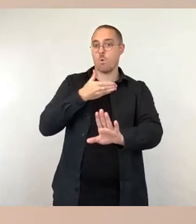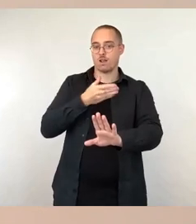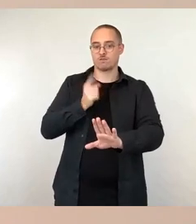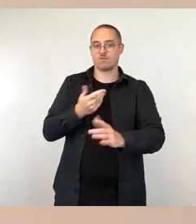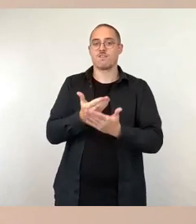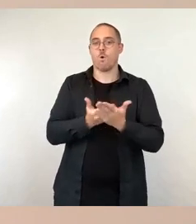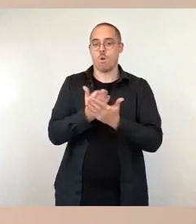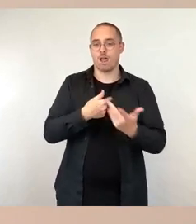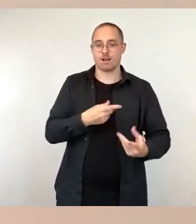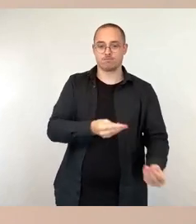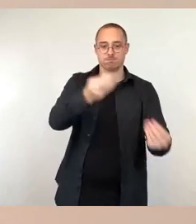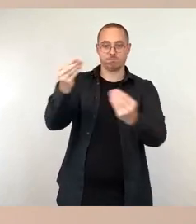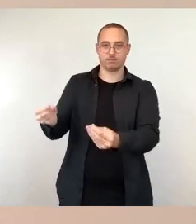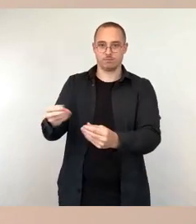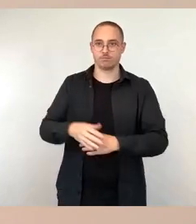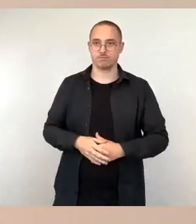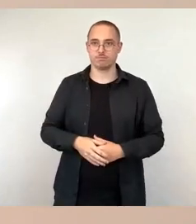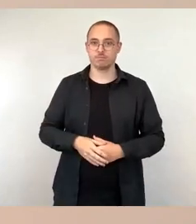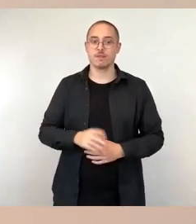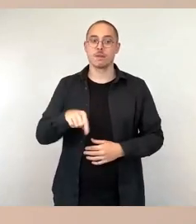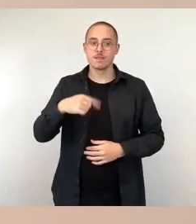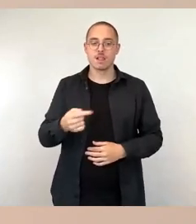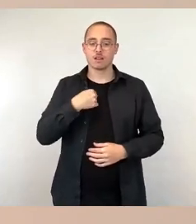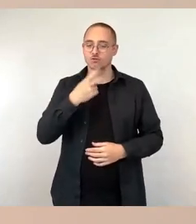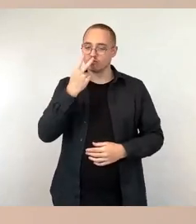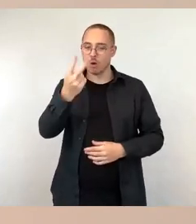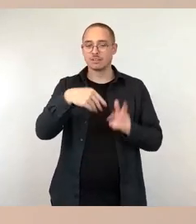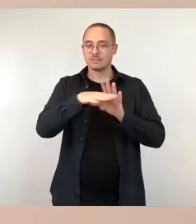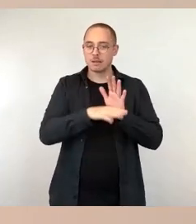dann erst wahrscheinlich nach der Sommerpause den Stadtrat erreichen wird.